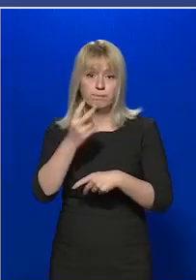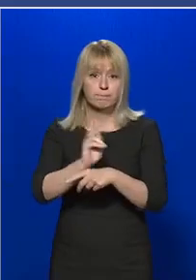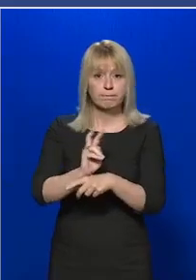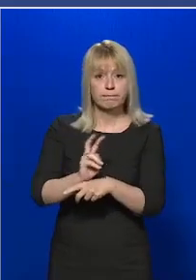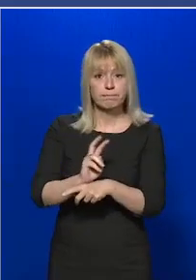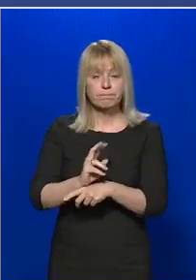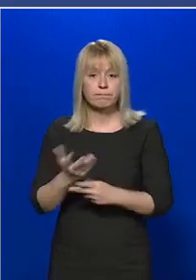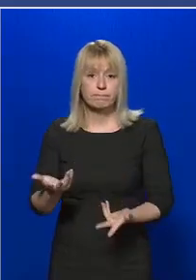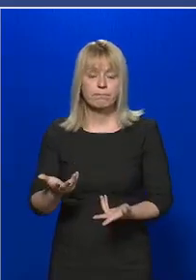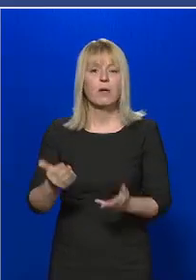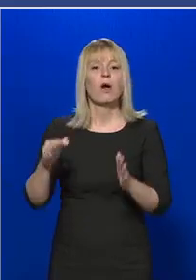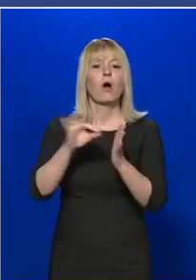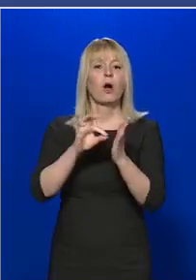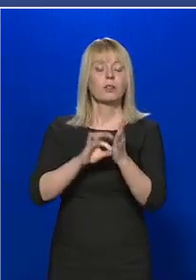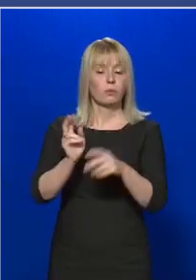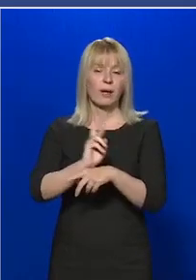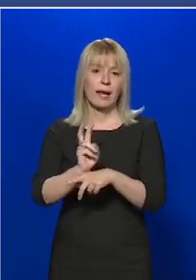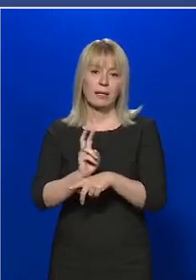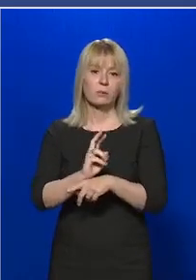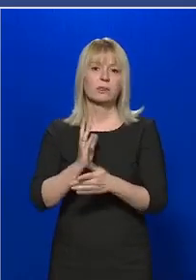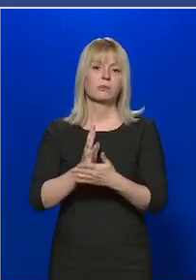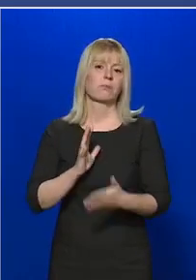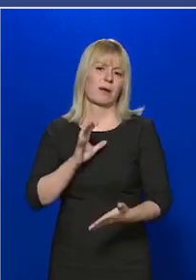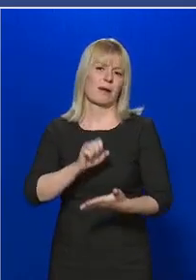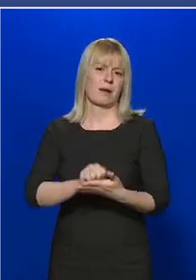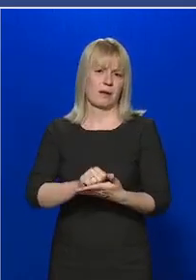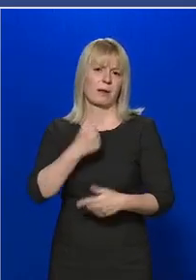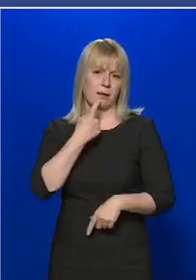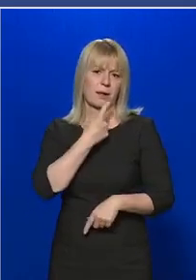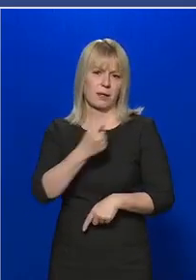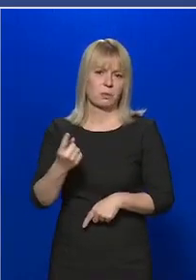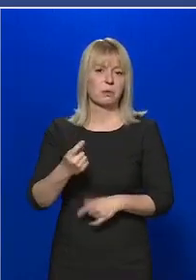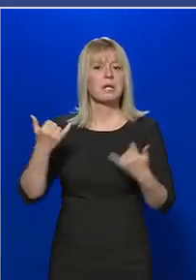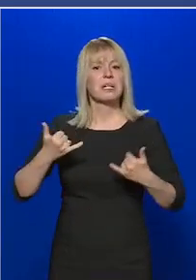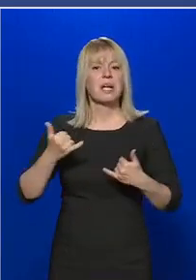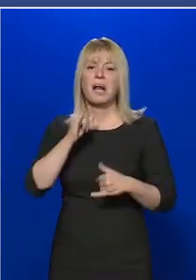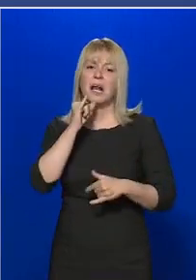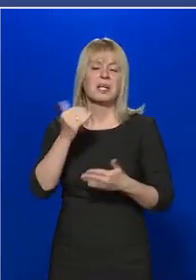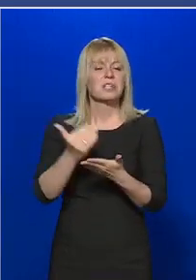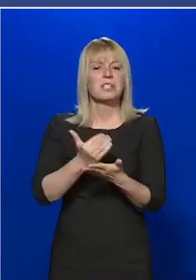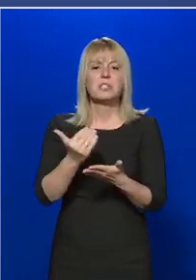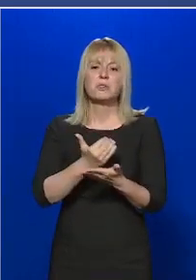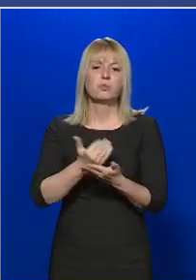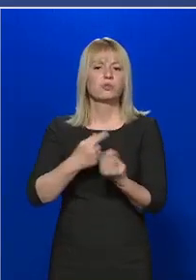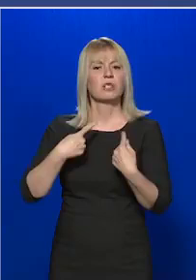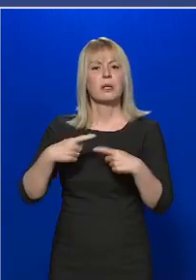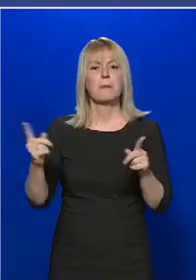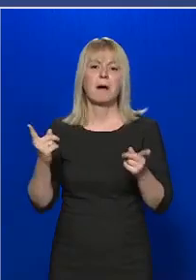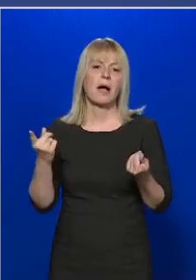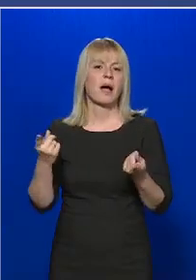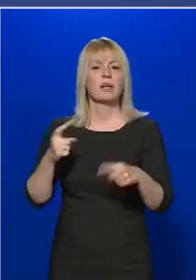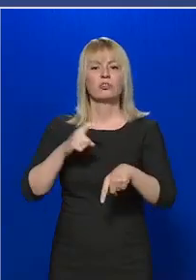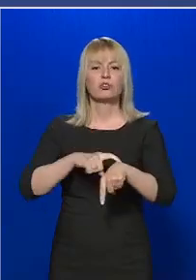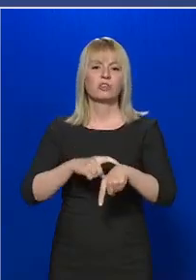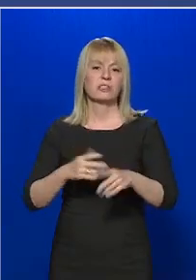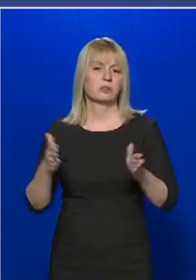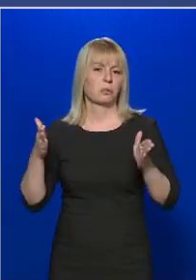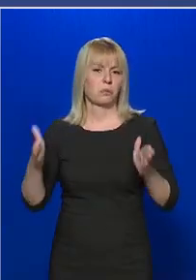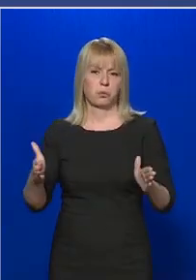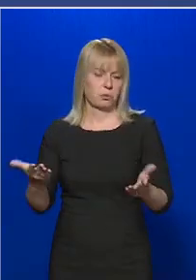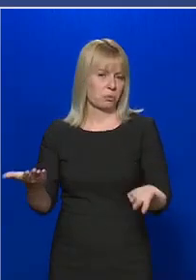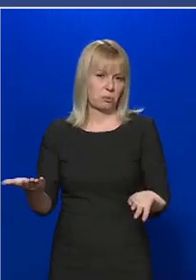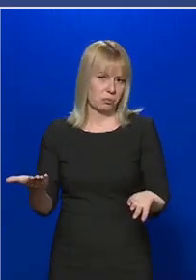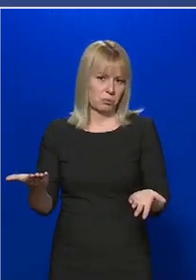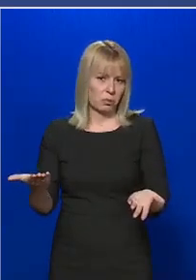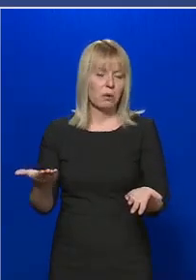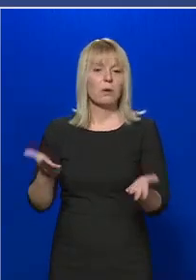adatok elemzését követően az operatív törzs megállapította, hogy jelenleg nincsen szükség más jellegű időkorlát vonatkozásában